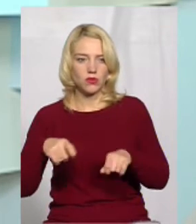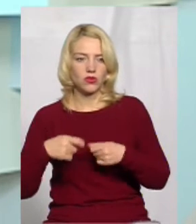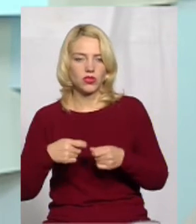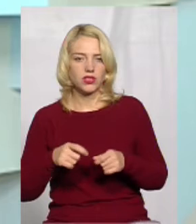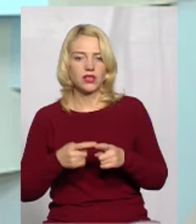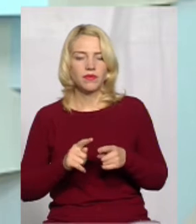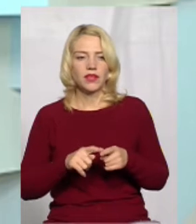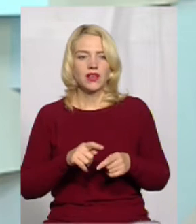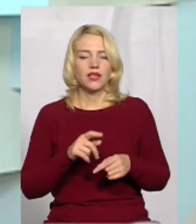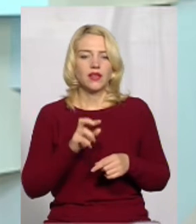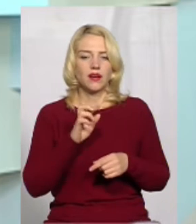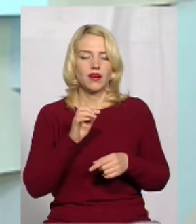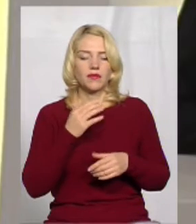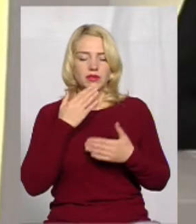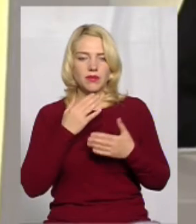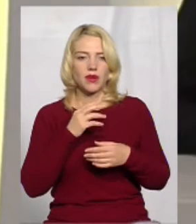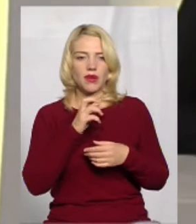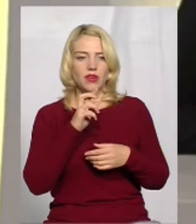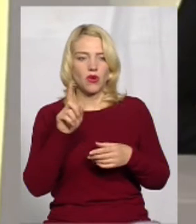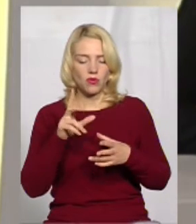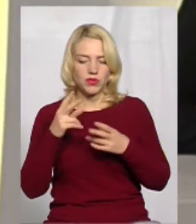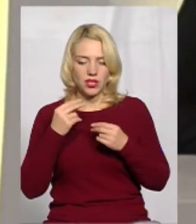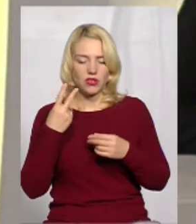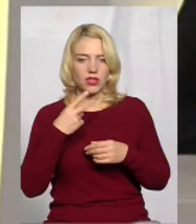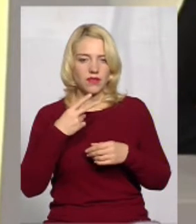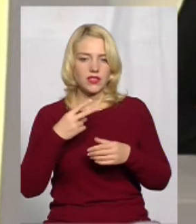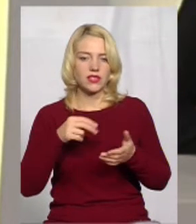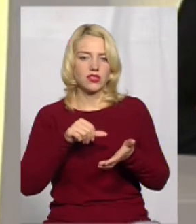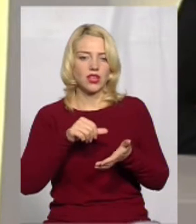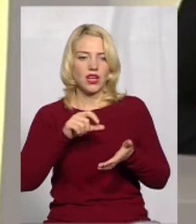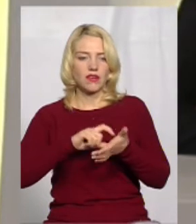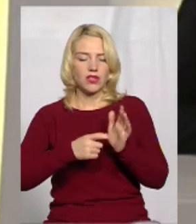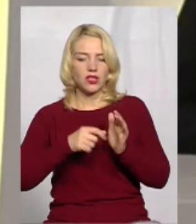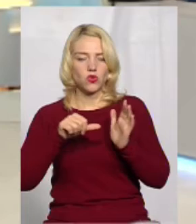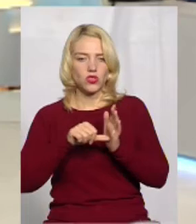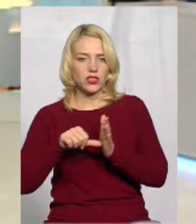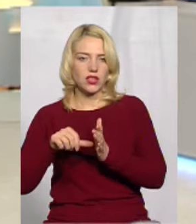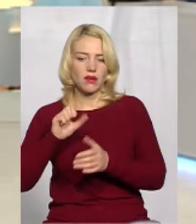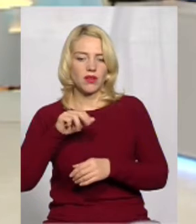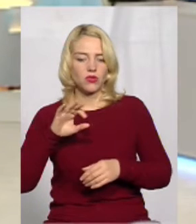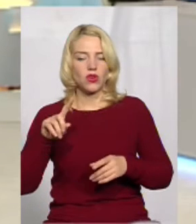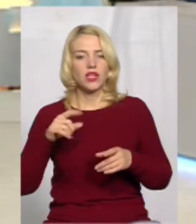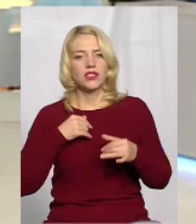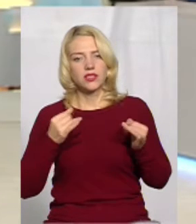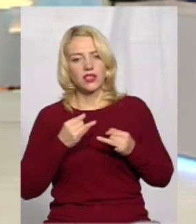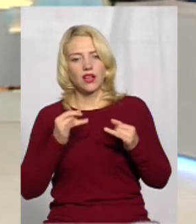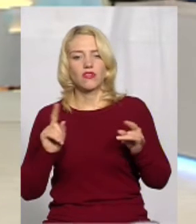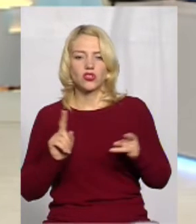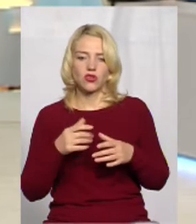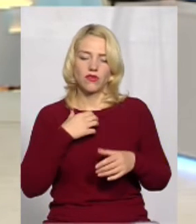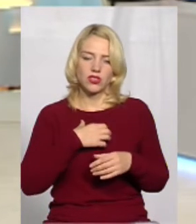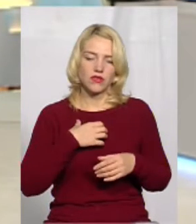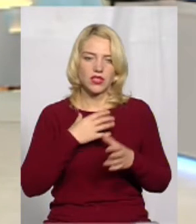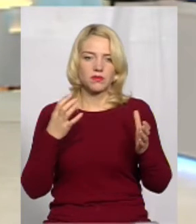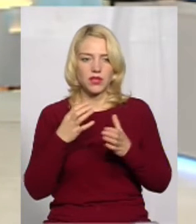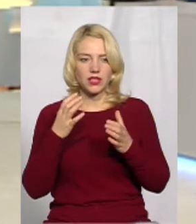чули з коментаря Андрія Бондаренка, ще 20 обіцяють учасникам АТО. І ось цікаво, що важливіше – зберегти цільове